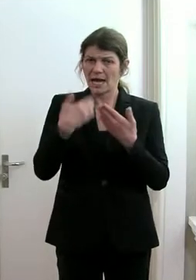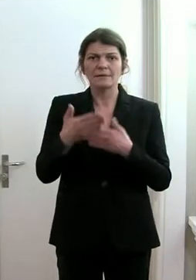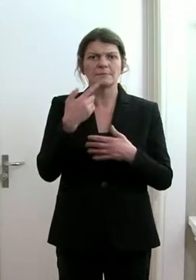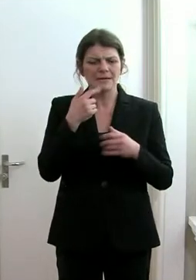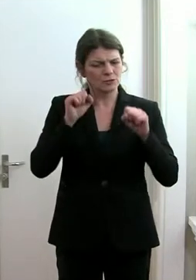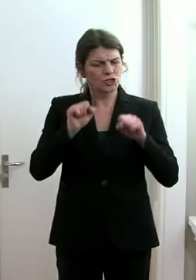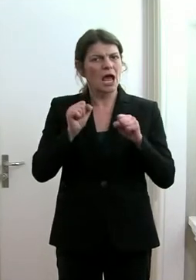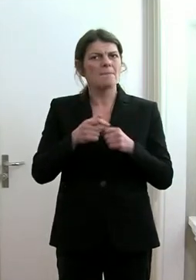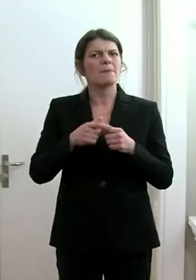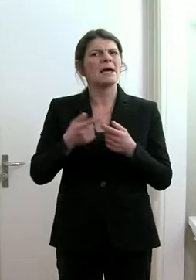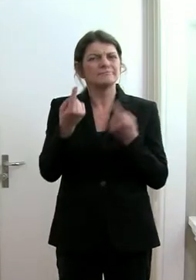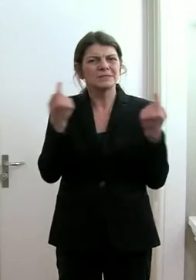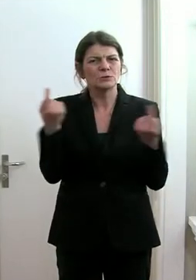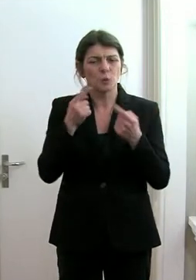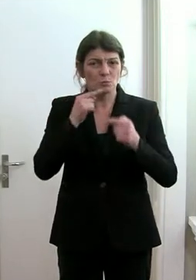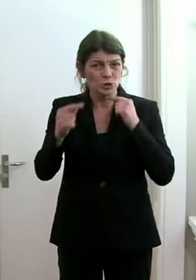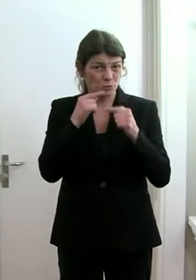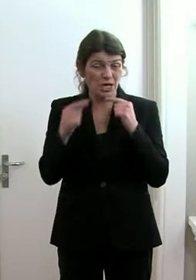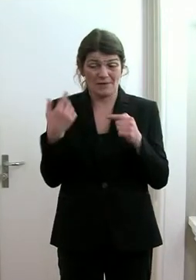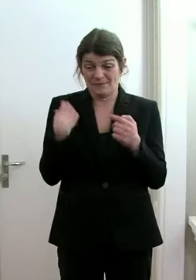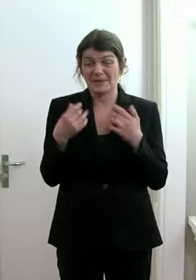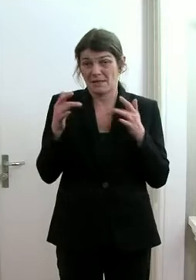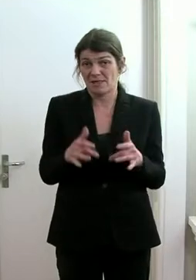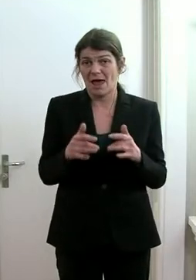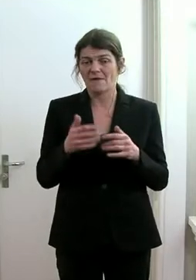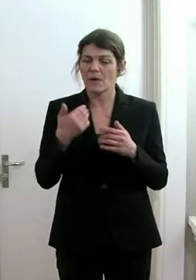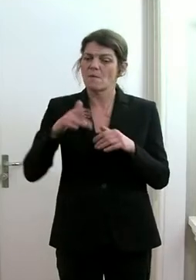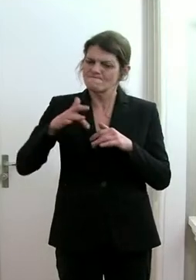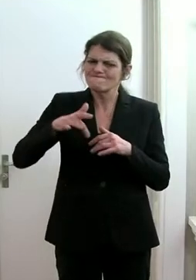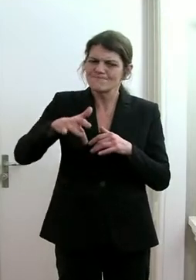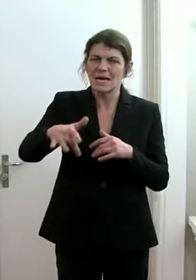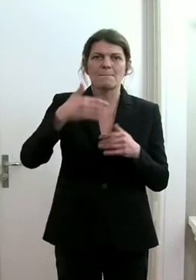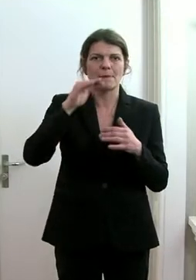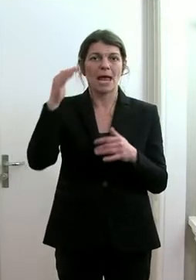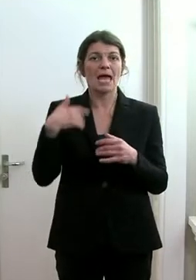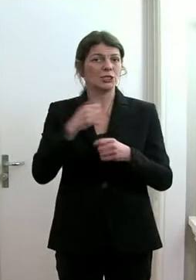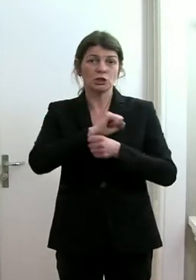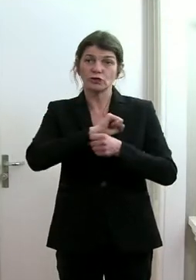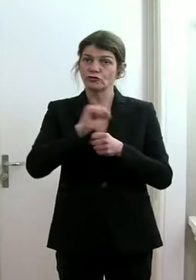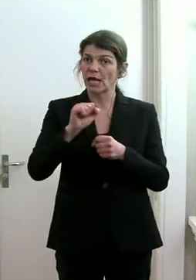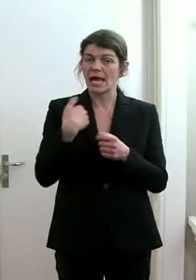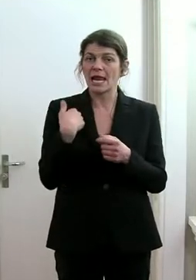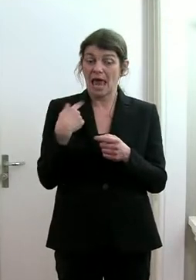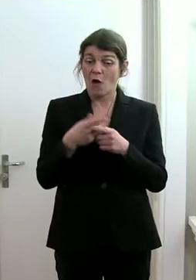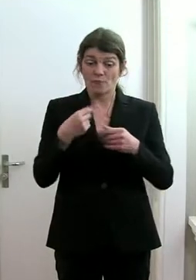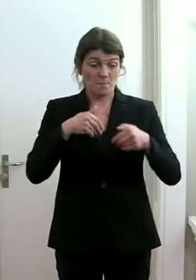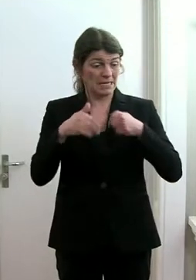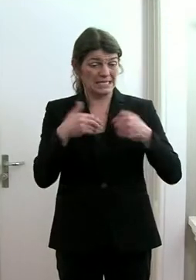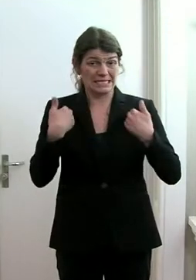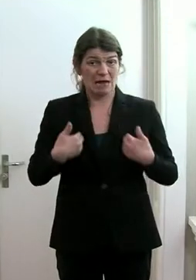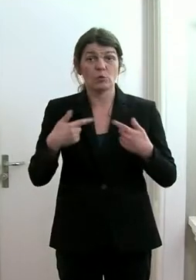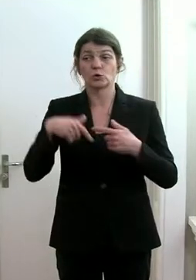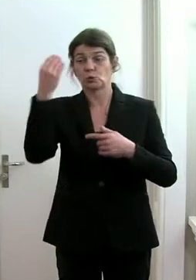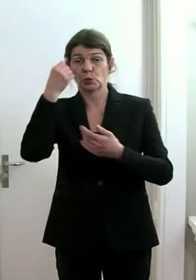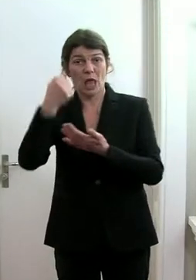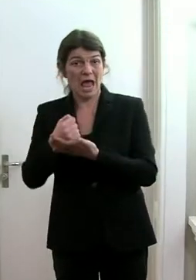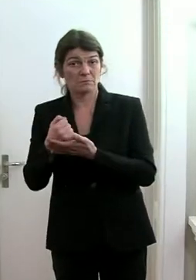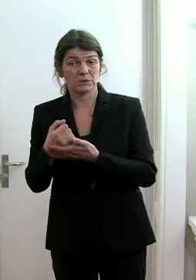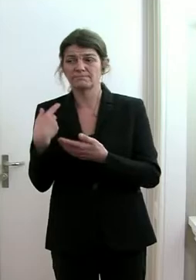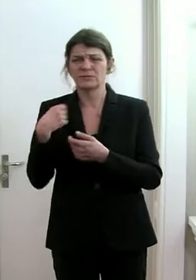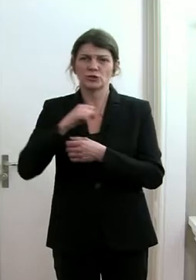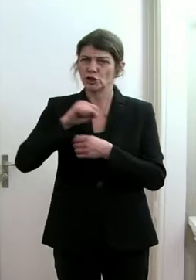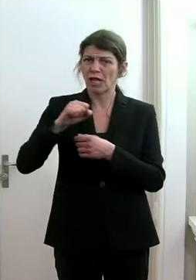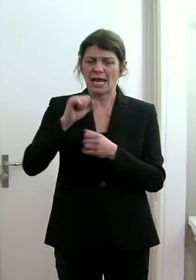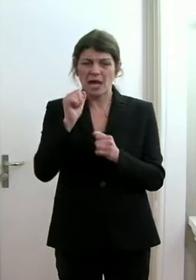Lagebesprechungen intensivieren, sodass wir jederzeit auch vom Ministerium aus und vom Schulamt aus die